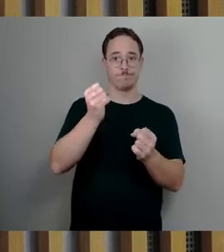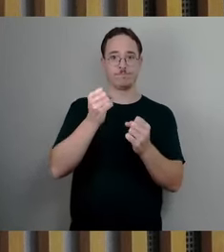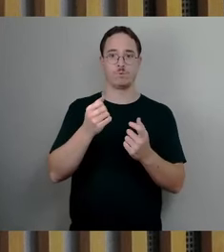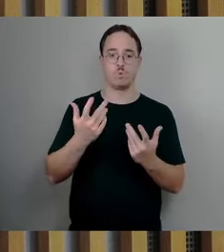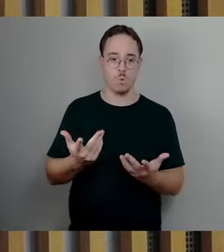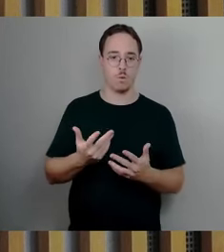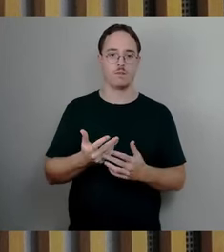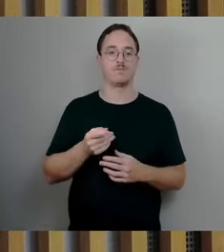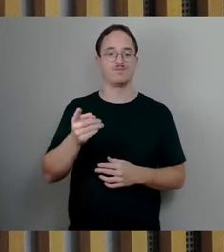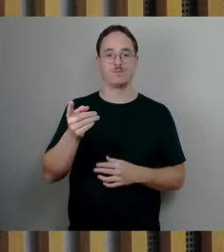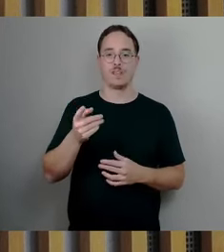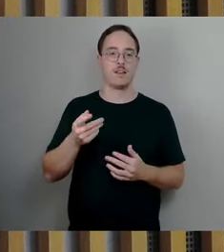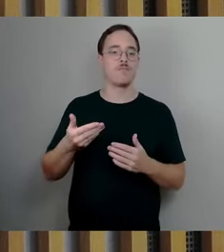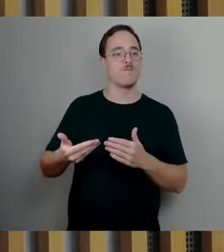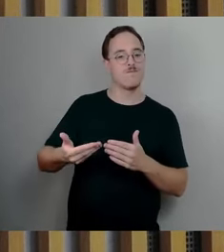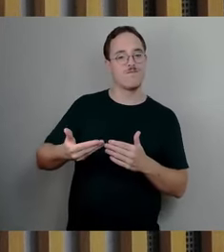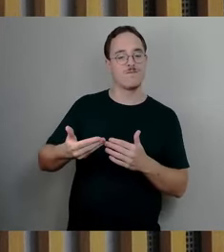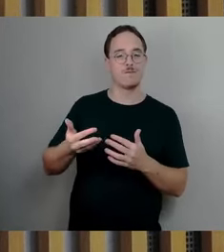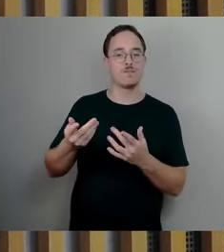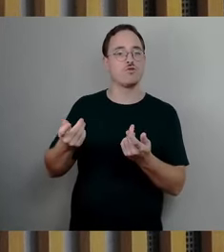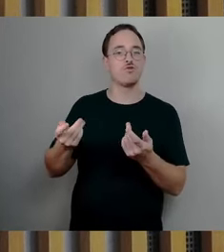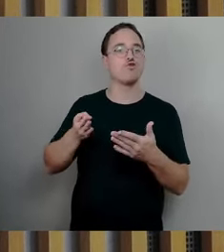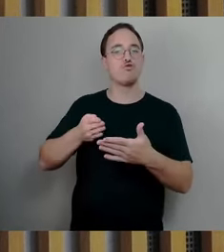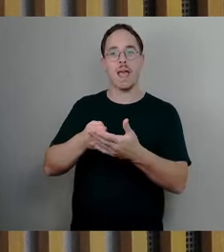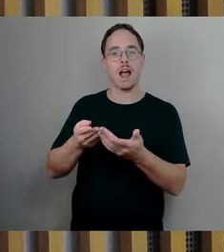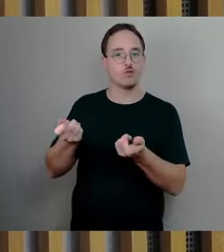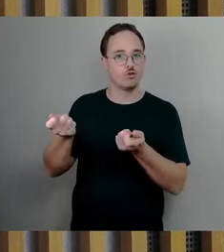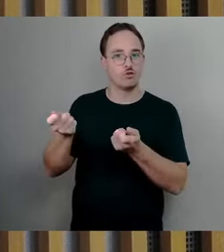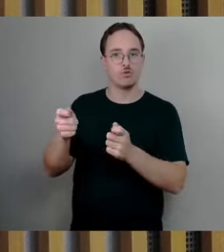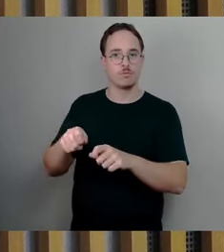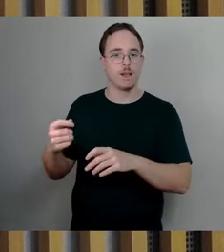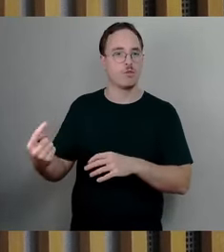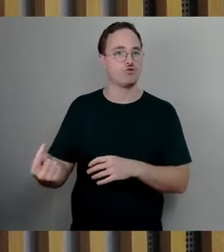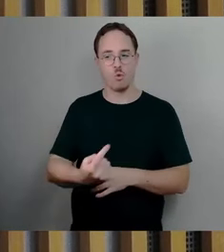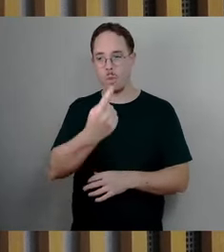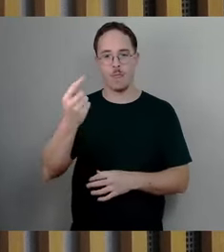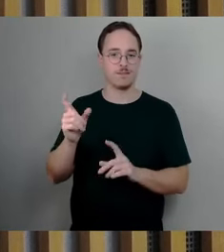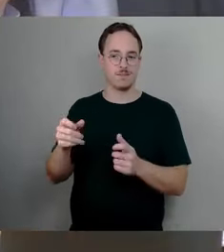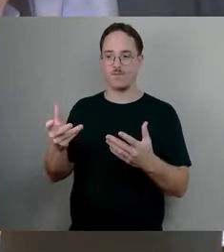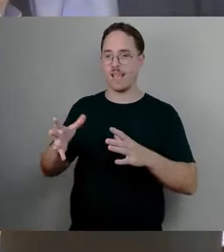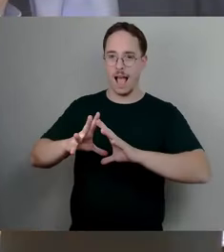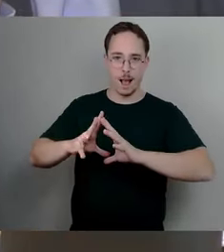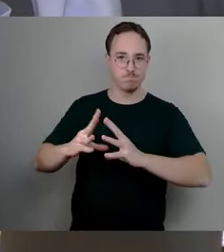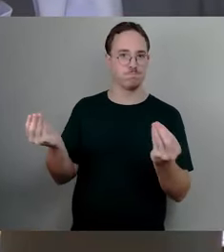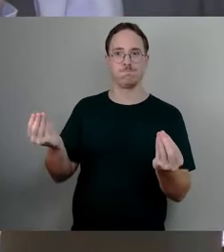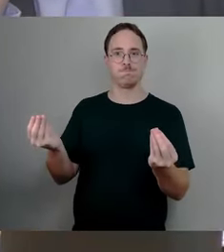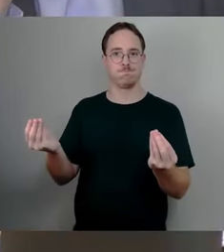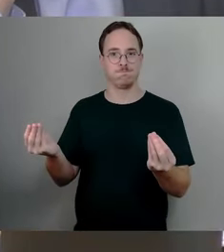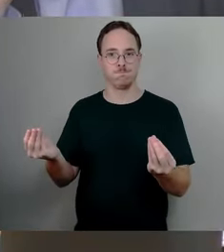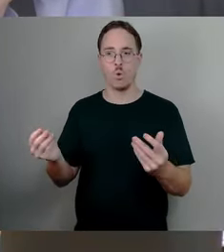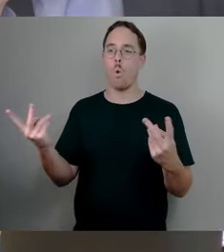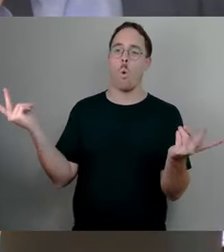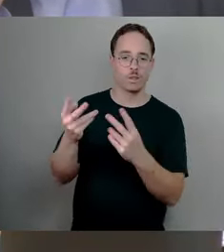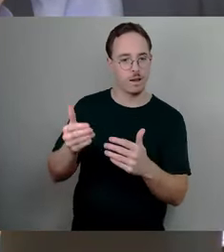in der Altstadt aufzuheben beziehungsweise nach hinten zu verschieben? Dankeschön. Hier übernimmt die